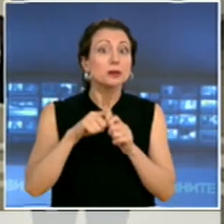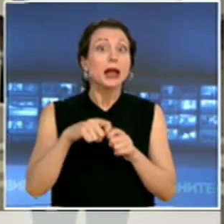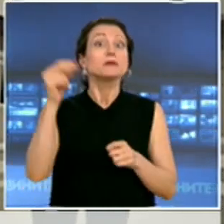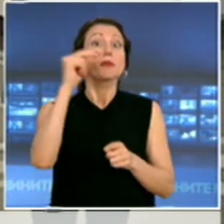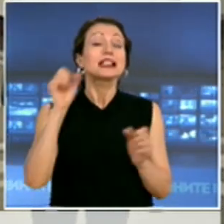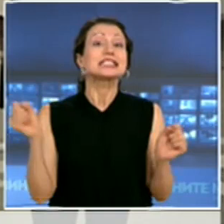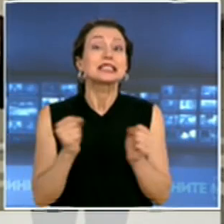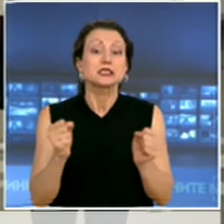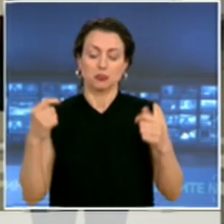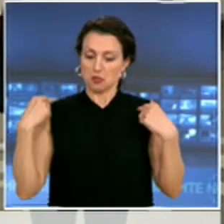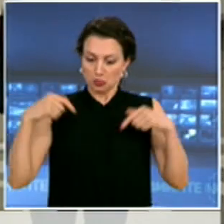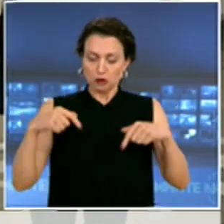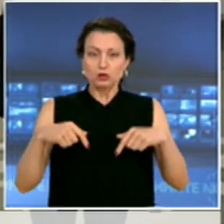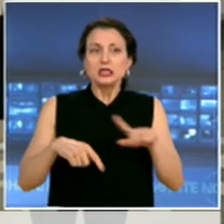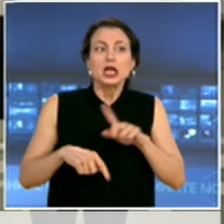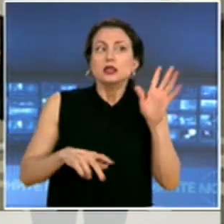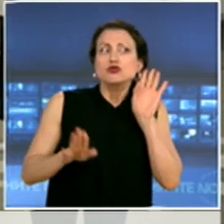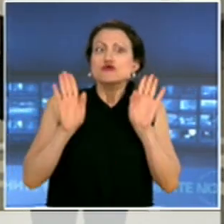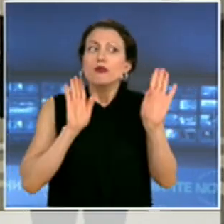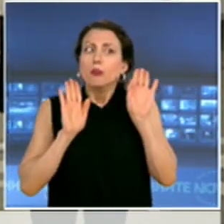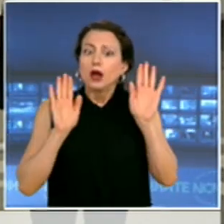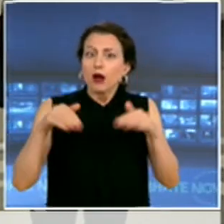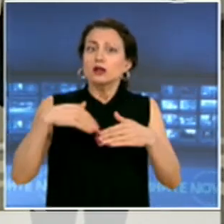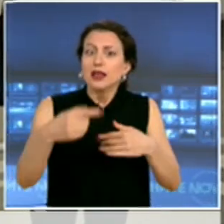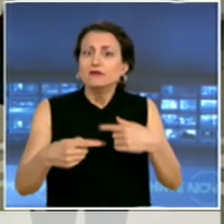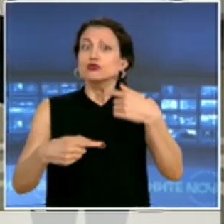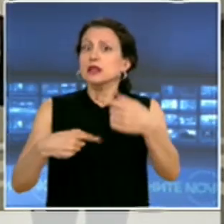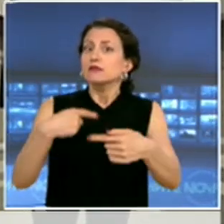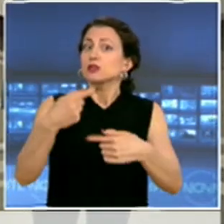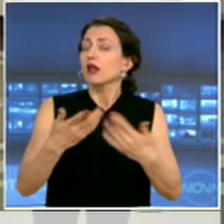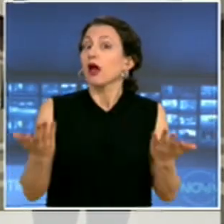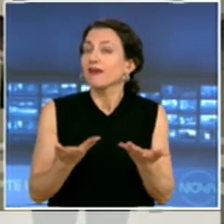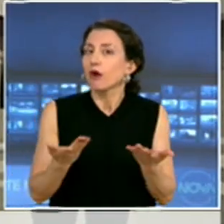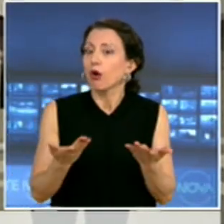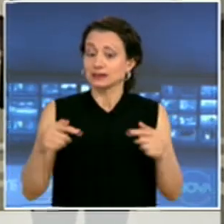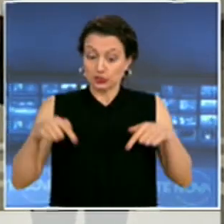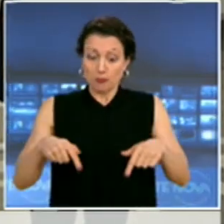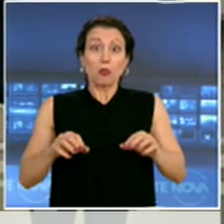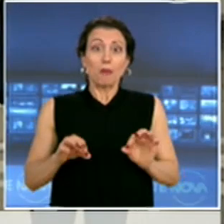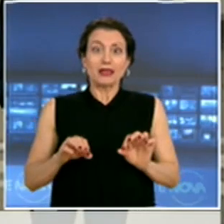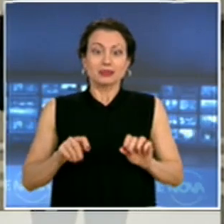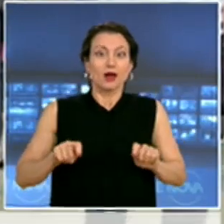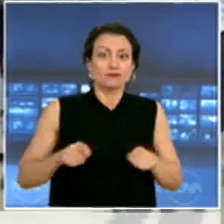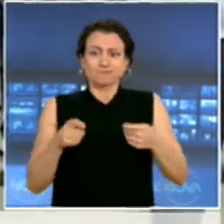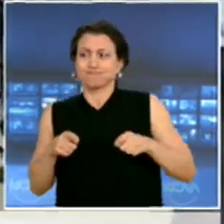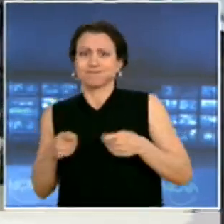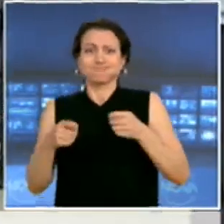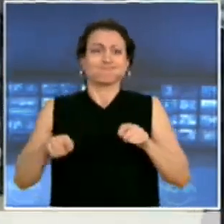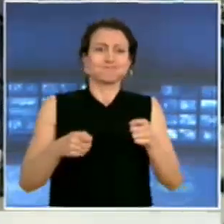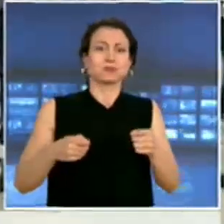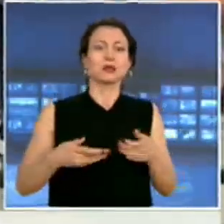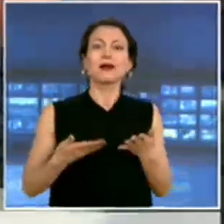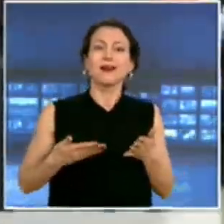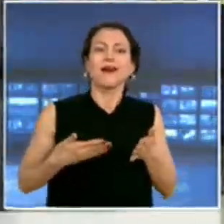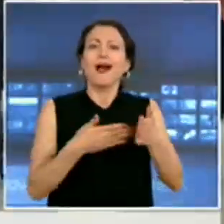една визия за това какво следва, след като подбуждаме всички тези метежи, всички тези погроми,